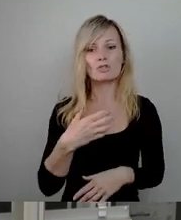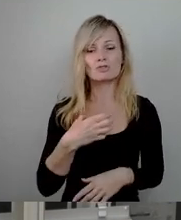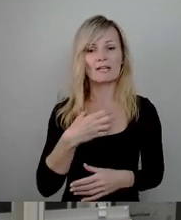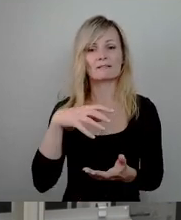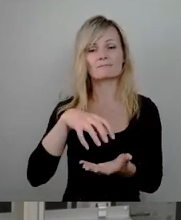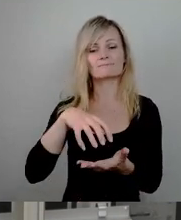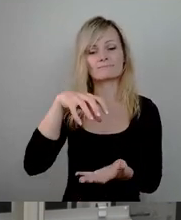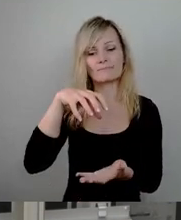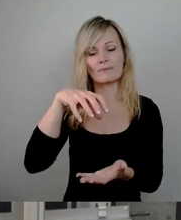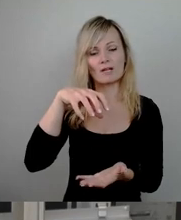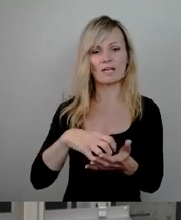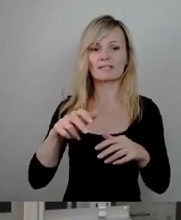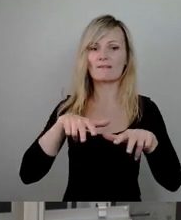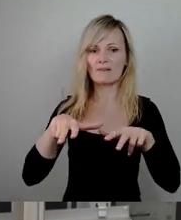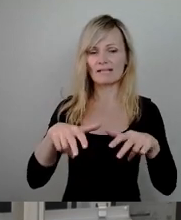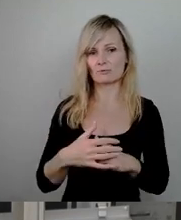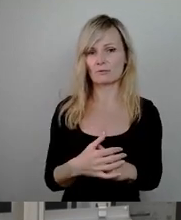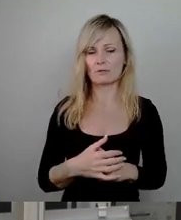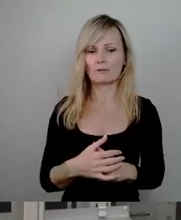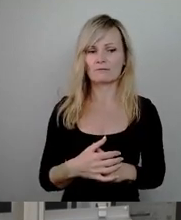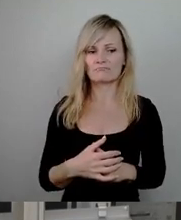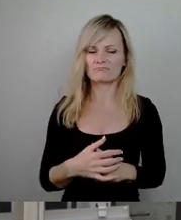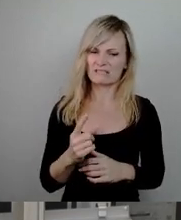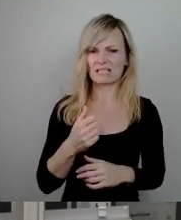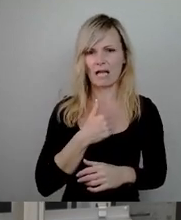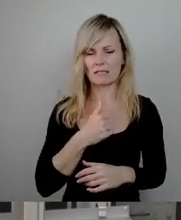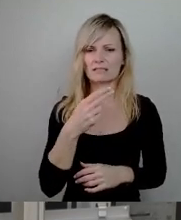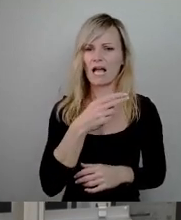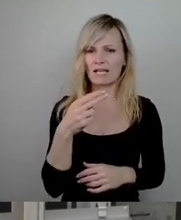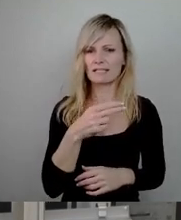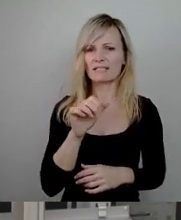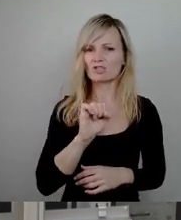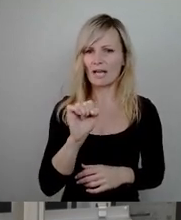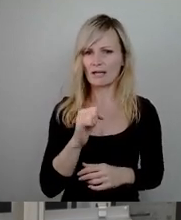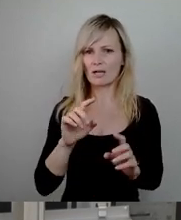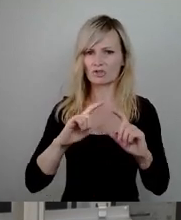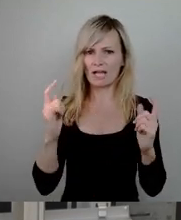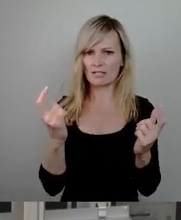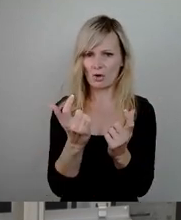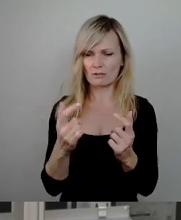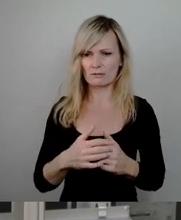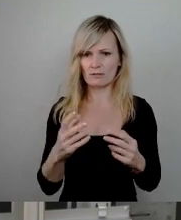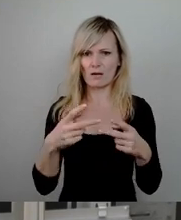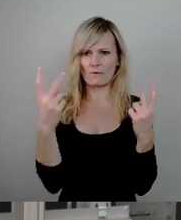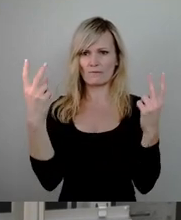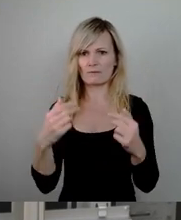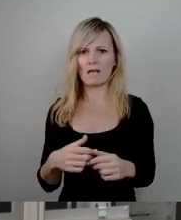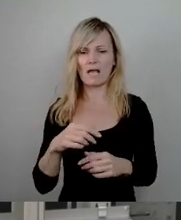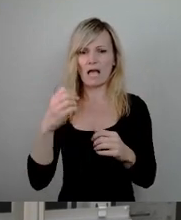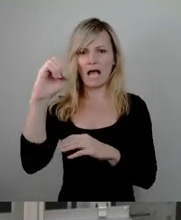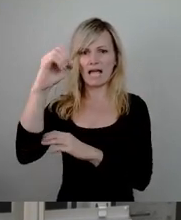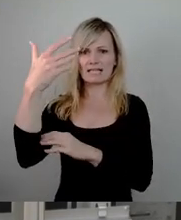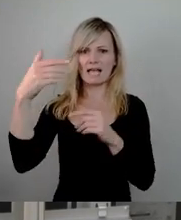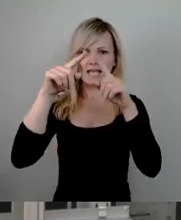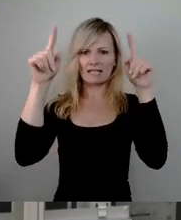ich ein bisschen Angst. Wir haben jetzt das Heinz-Steier-Stadion oft gemacht. Dort fehlt am Ende die Anzeigetafel. Vielleicht fehlt dann beim neuen Bad das Dach. Also aus dem